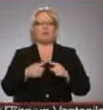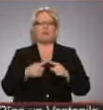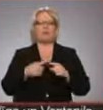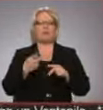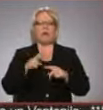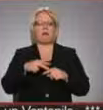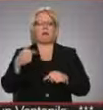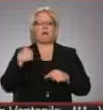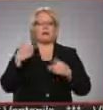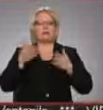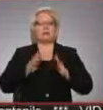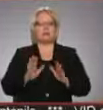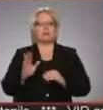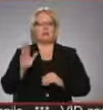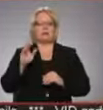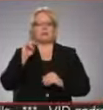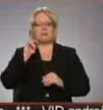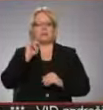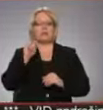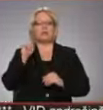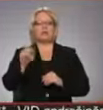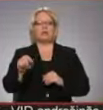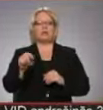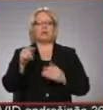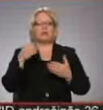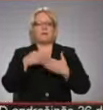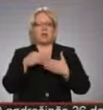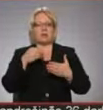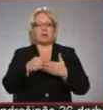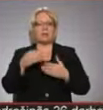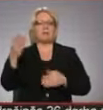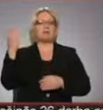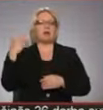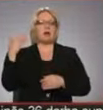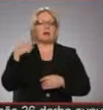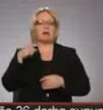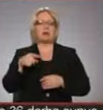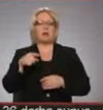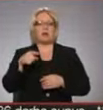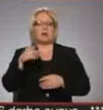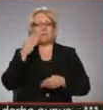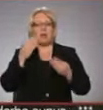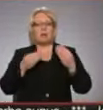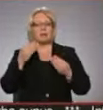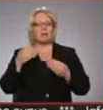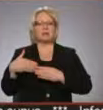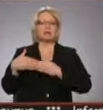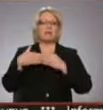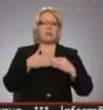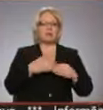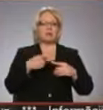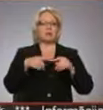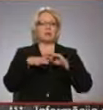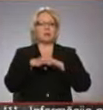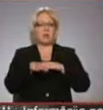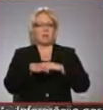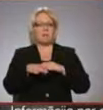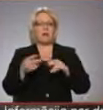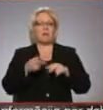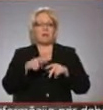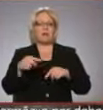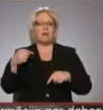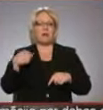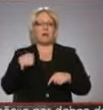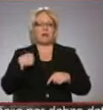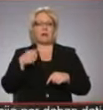zinu šīs vērtības, kas šeit ir, kādreiz tā kā mēģinātas ieviest un sarubāt. Tad es arī